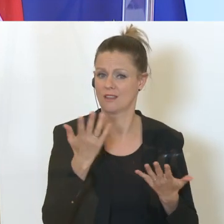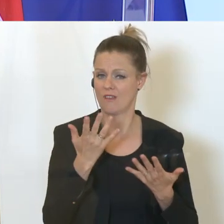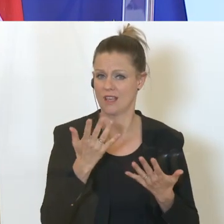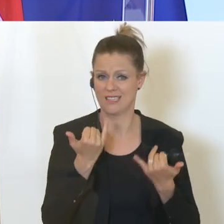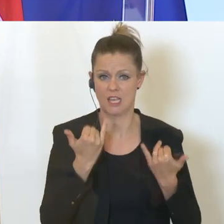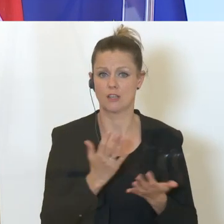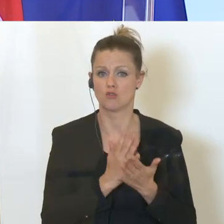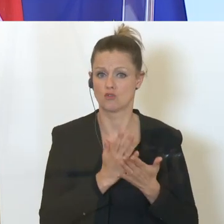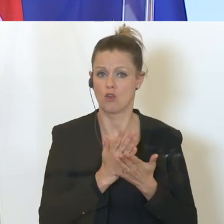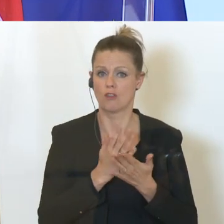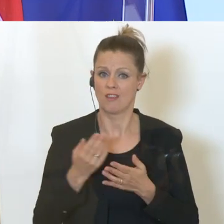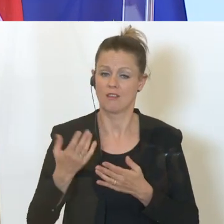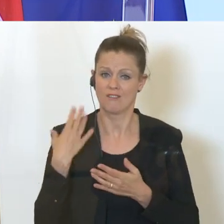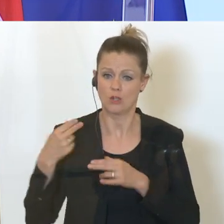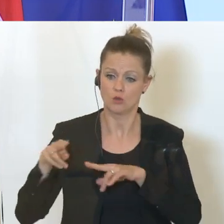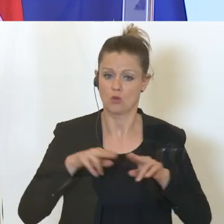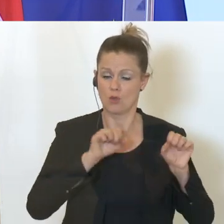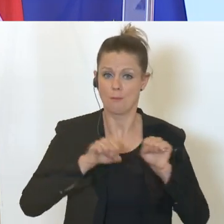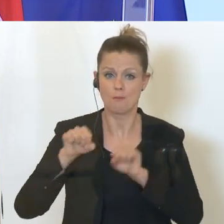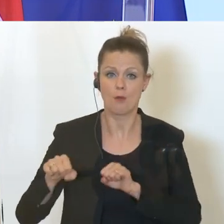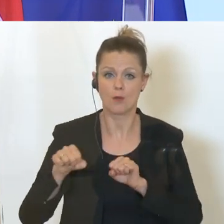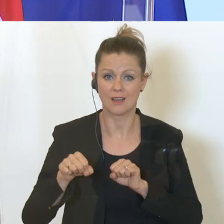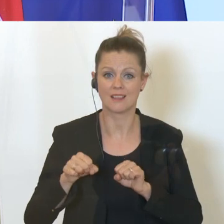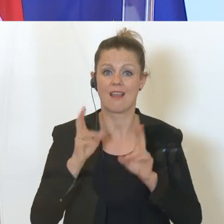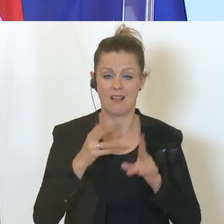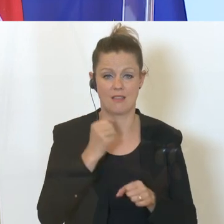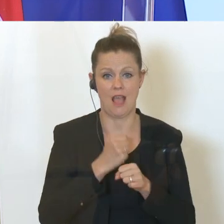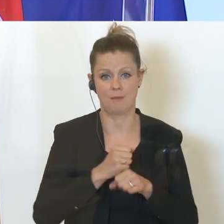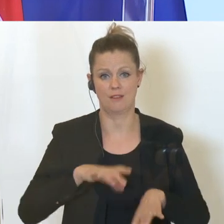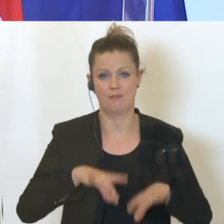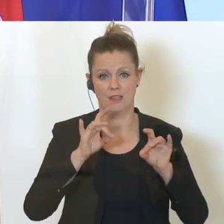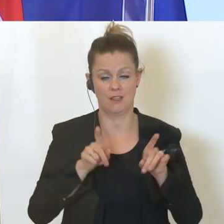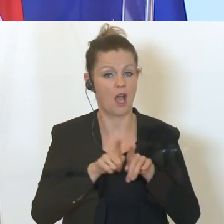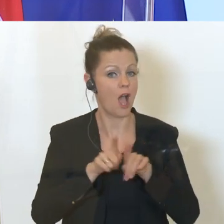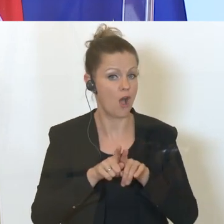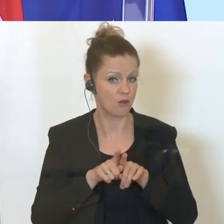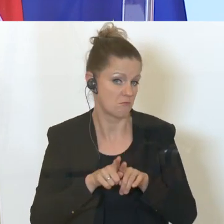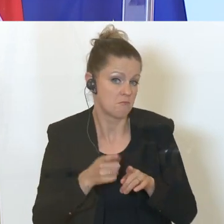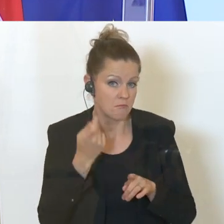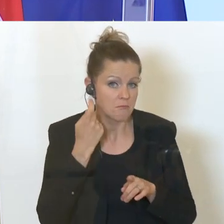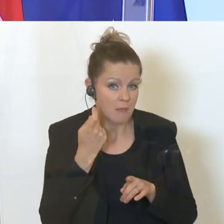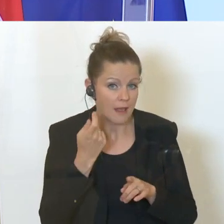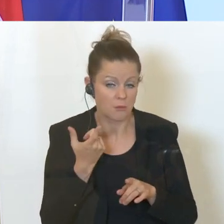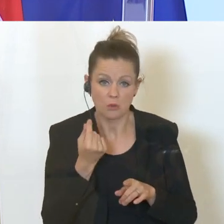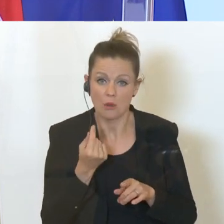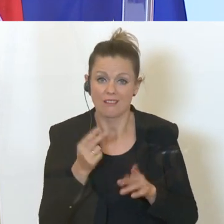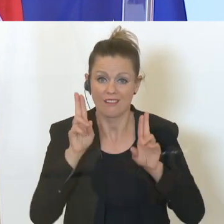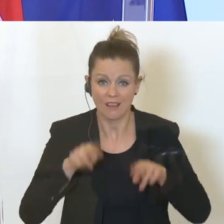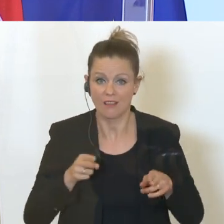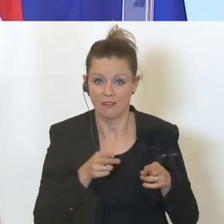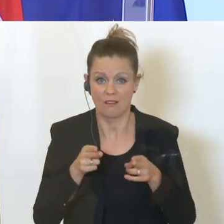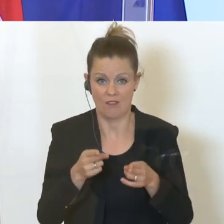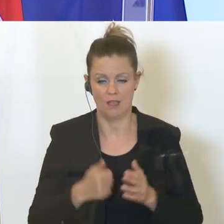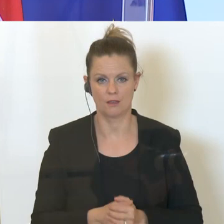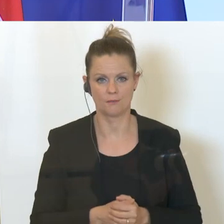möglich, einen Job zu finden am Arbeitsmarkt. Und zugleich, das heißt, wir gehen in die richtige Richtung. Und zugleich die Forderungen und die